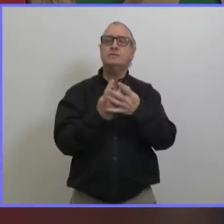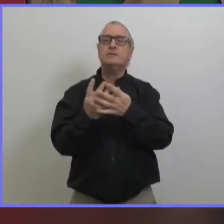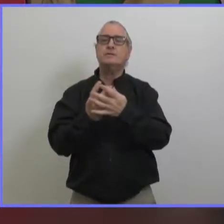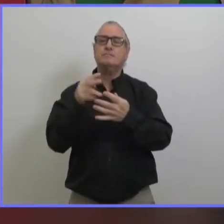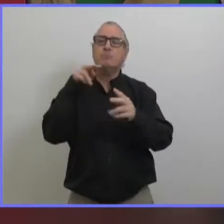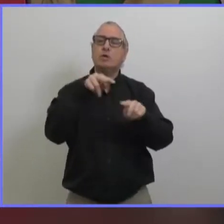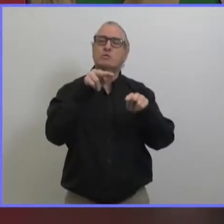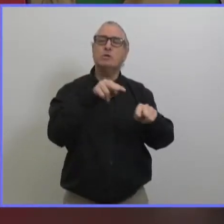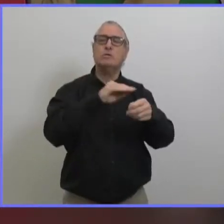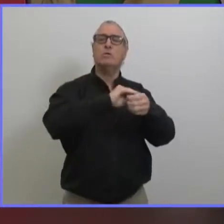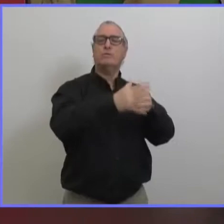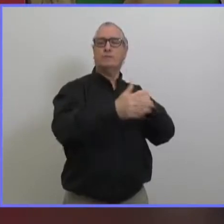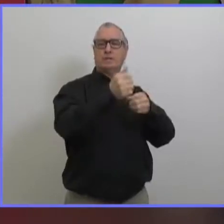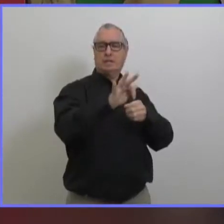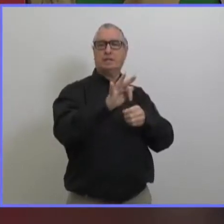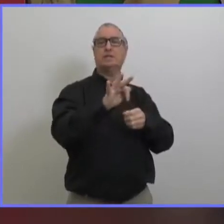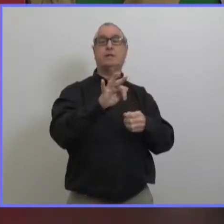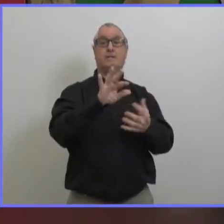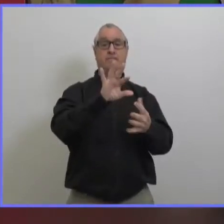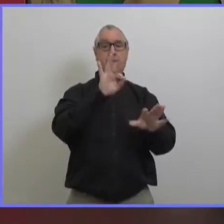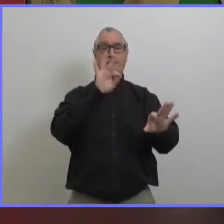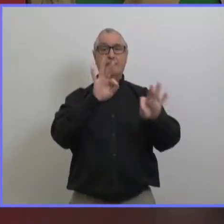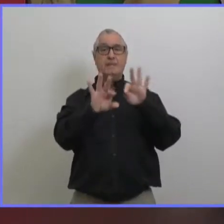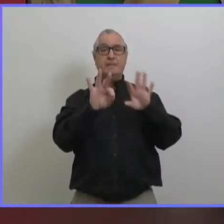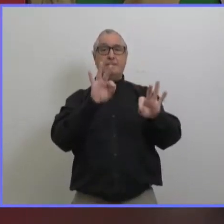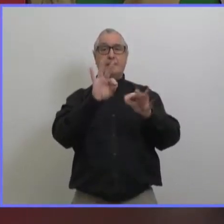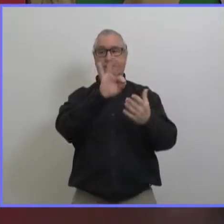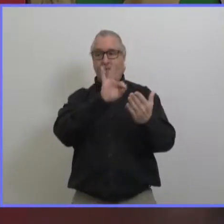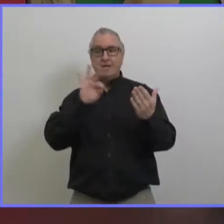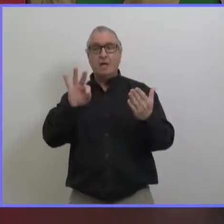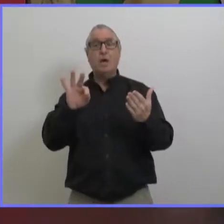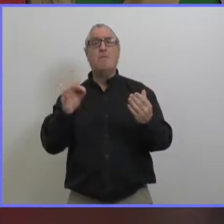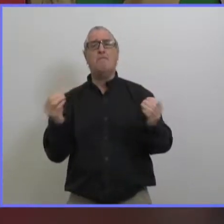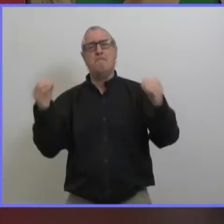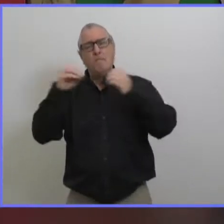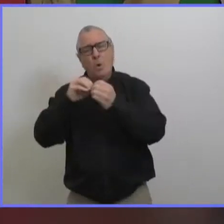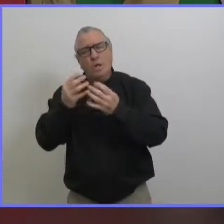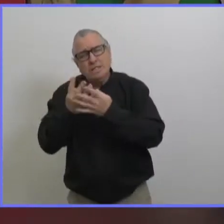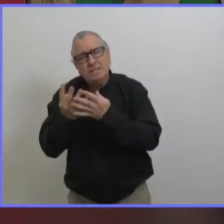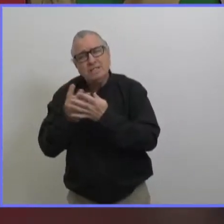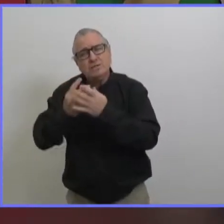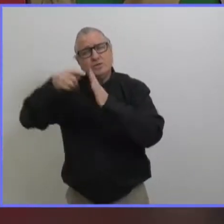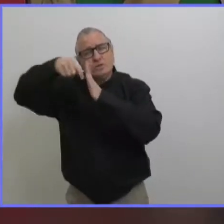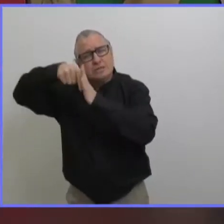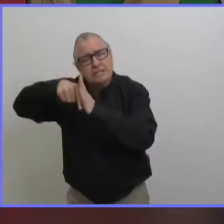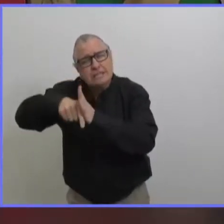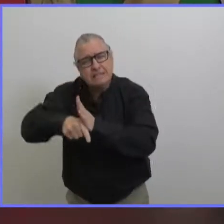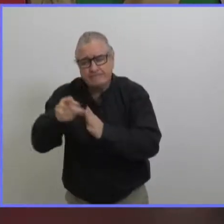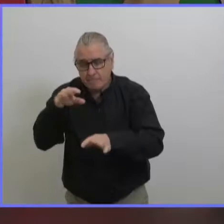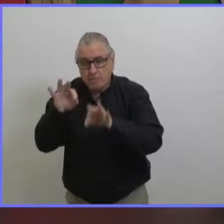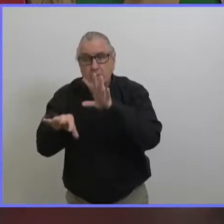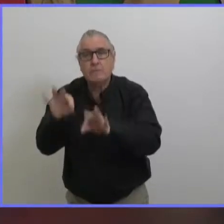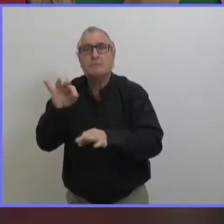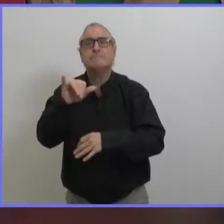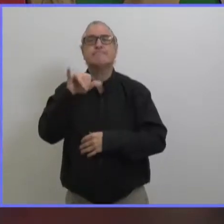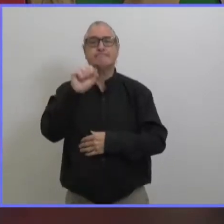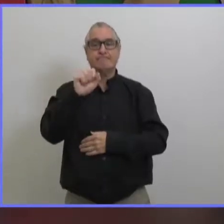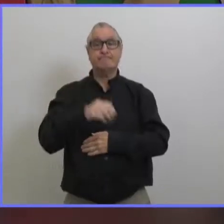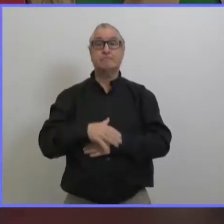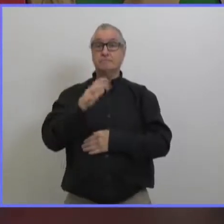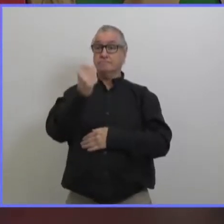a donc on fait du dépistage pour les variants et les variants préoccupants ça ça n'est fait que s'il y a d'abord un test positif